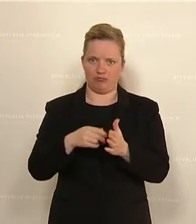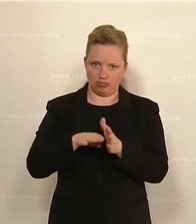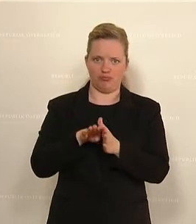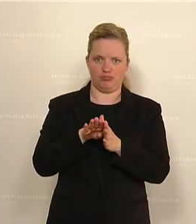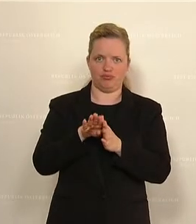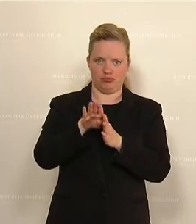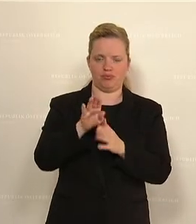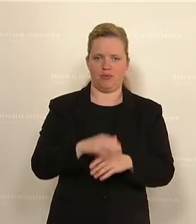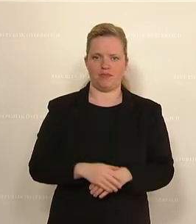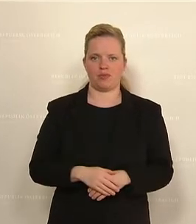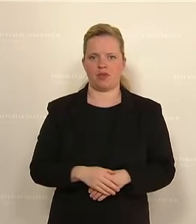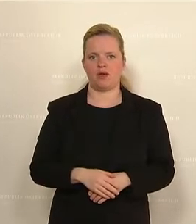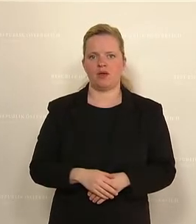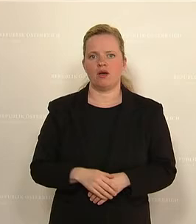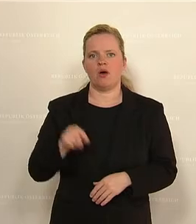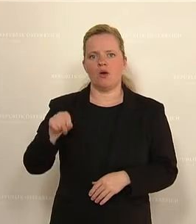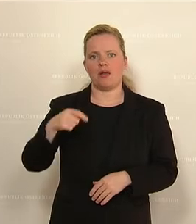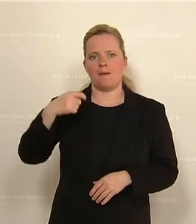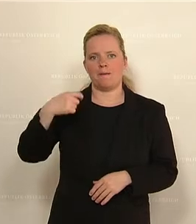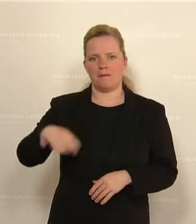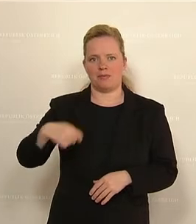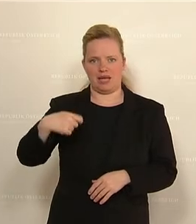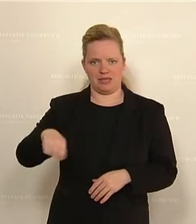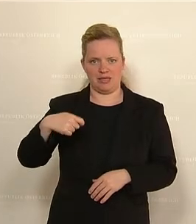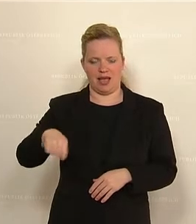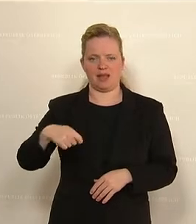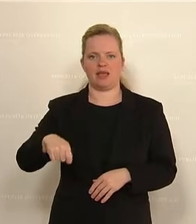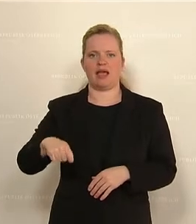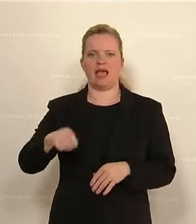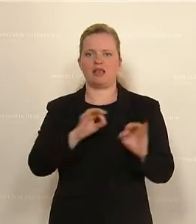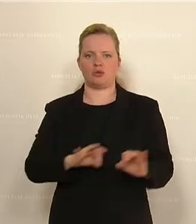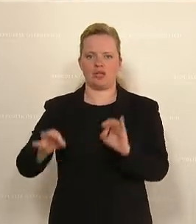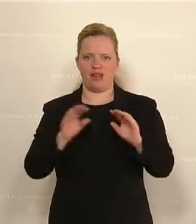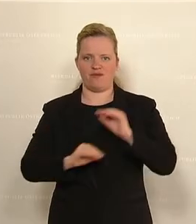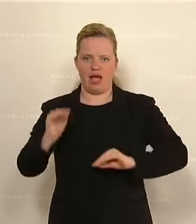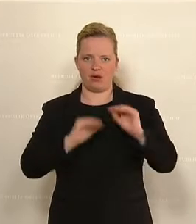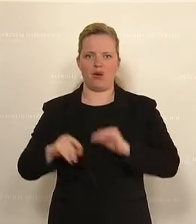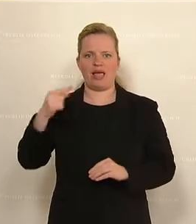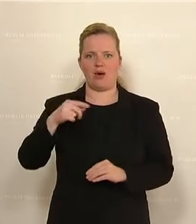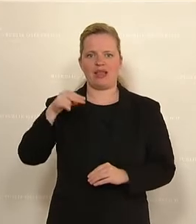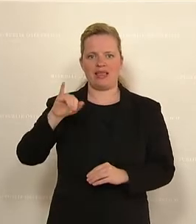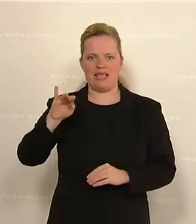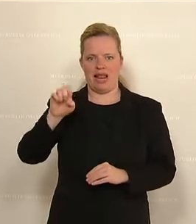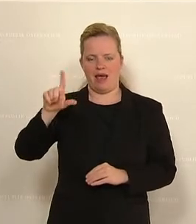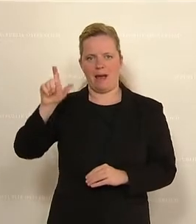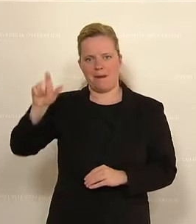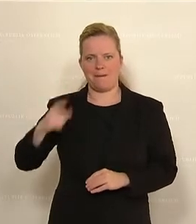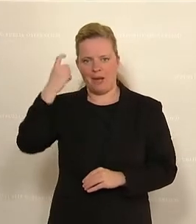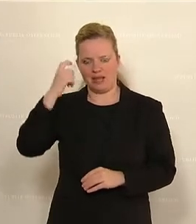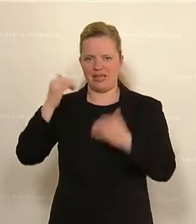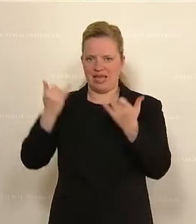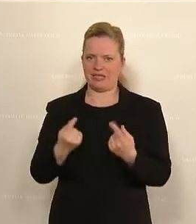der Industriellenvereinigung, der Georg Nill, gemeint, ich muss in aller Deutlichkeit sagen, die derzeitige Situation